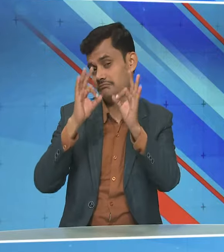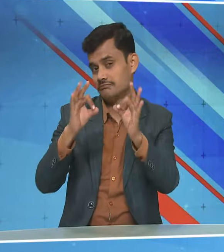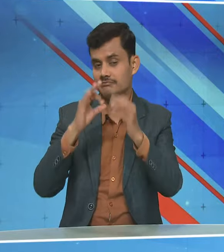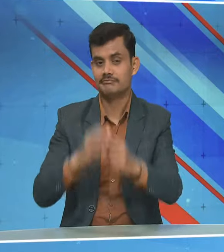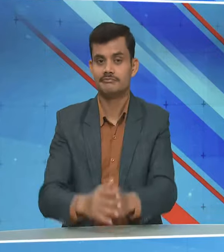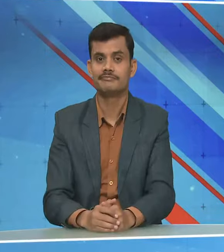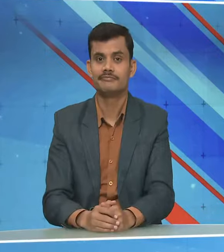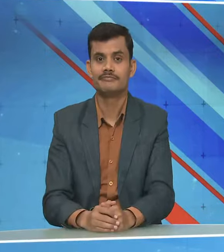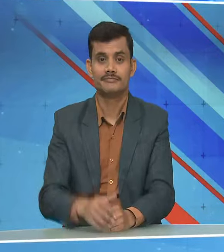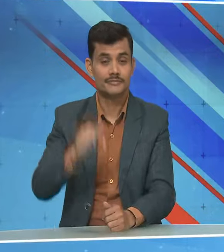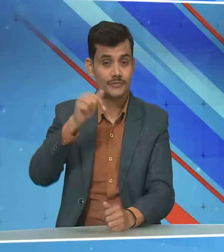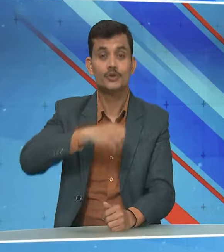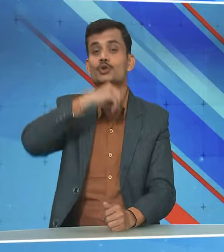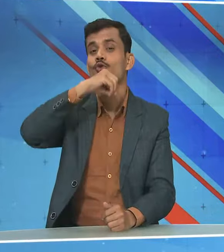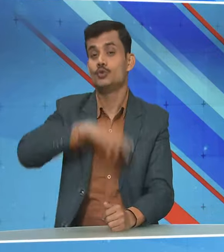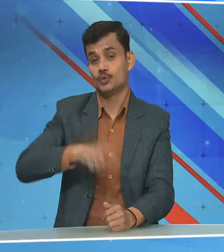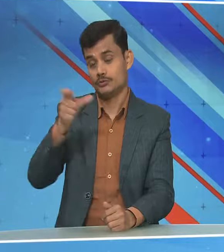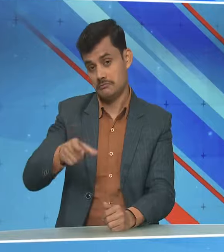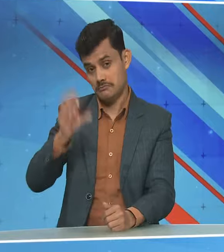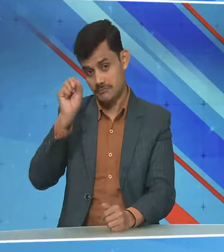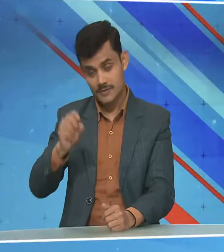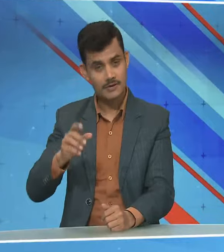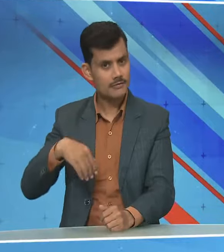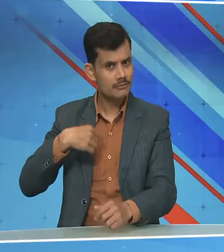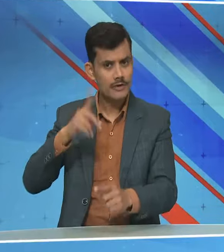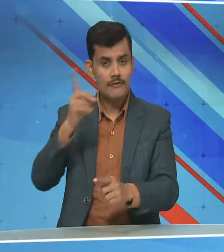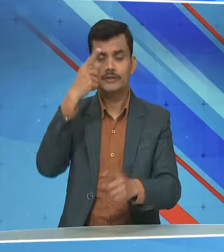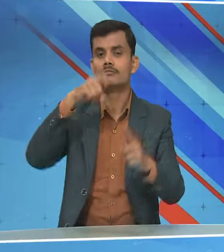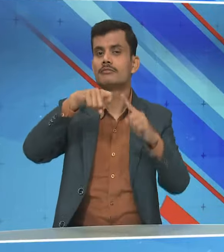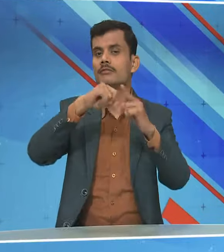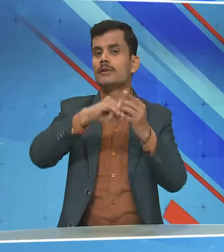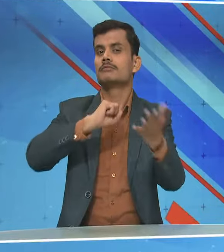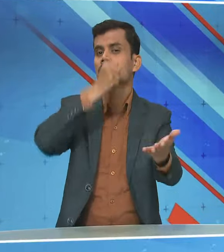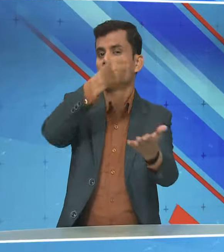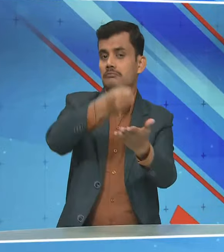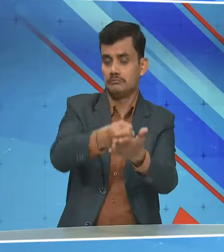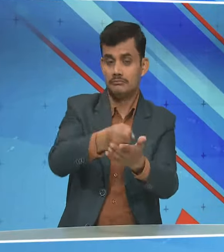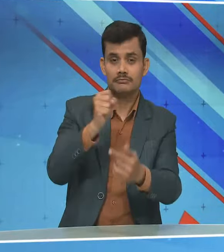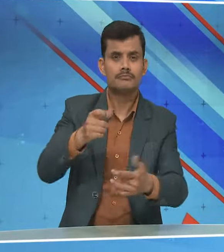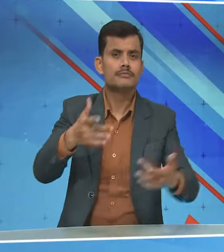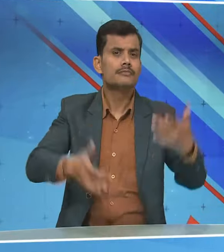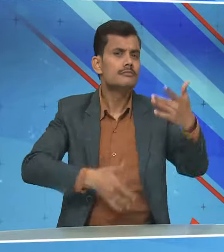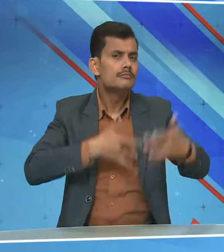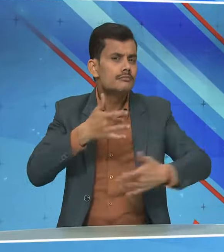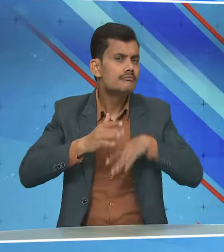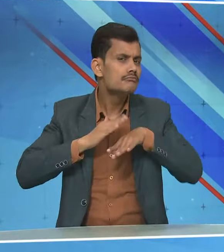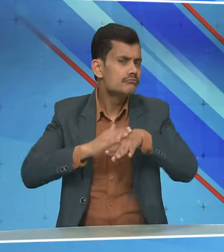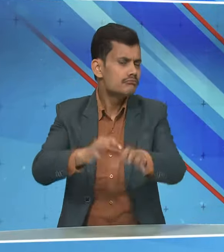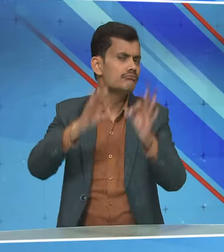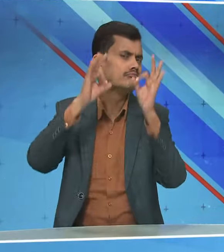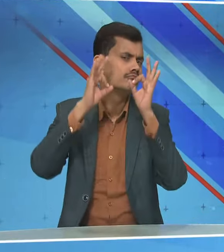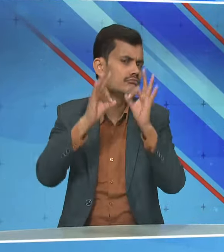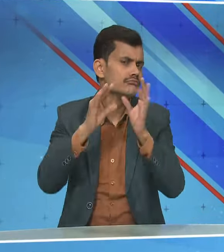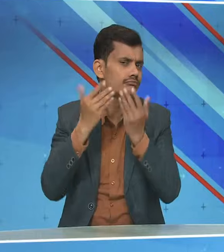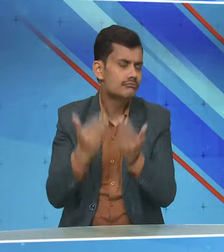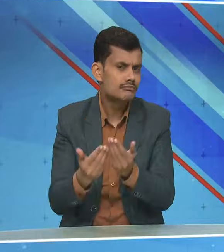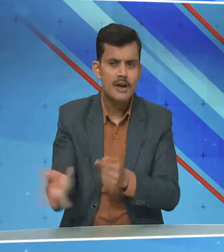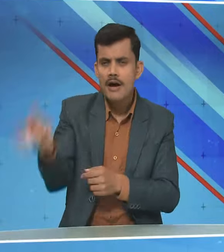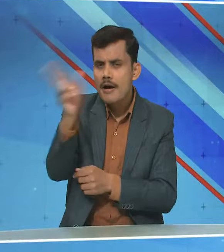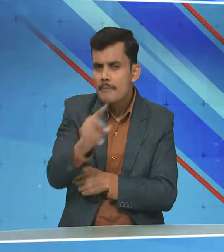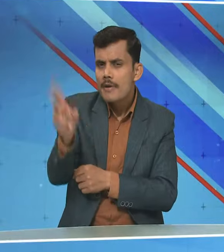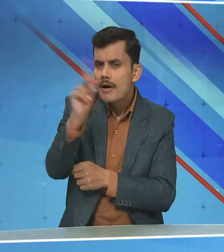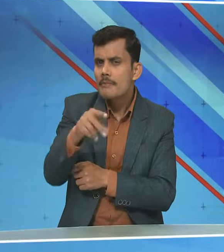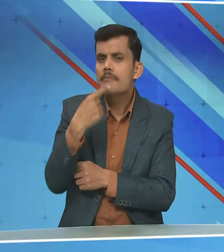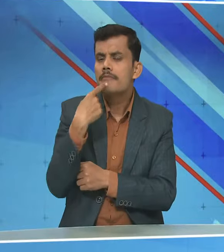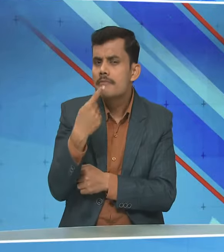यह युवा है और पहली बार काशी आए हैं इनका अनुभाव बहुत ही सांदार रहा बार बार यह जिक्र